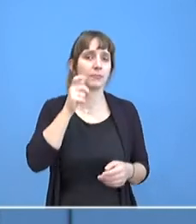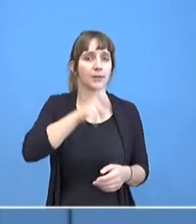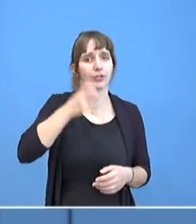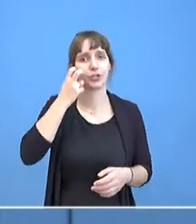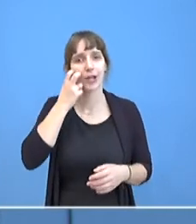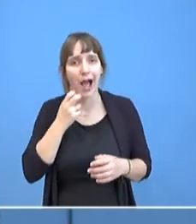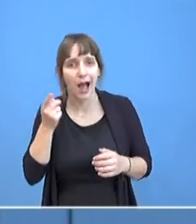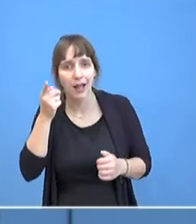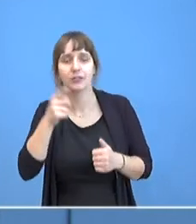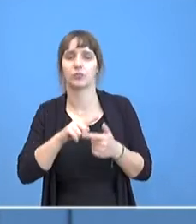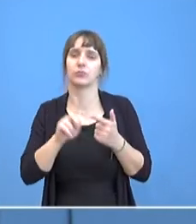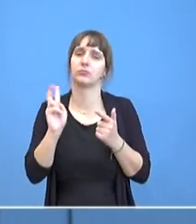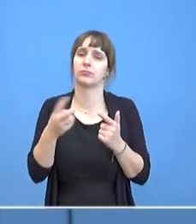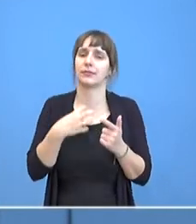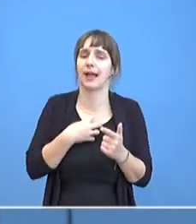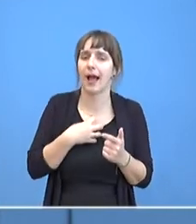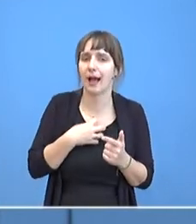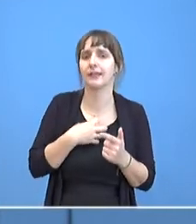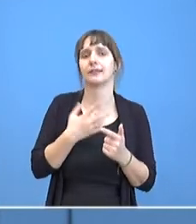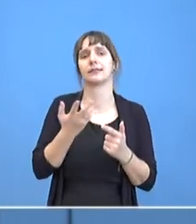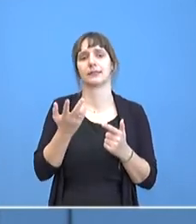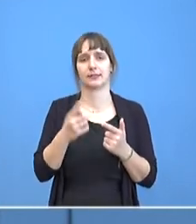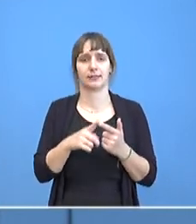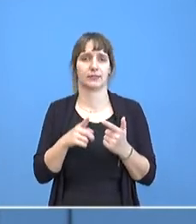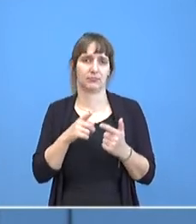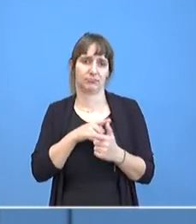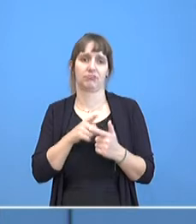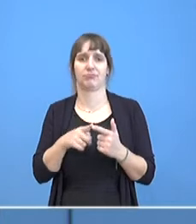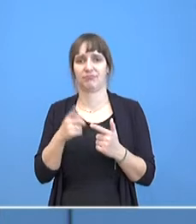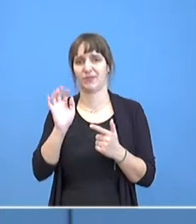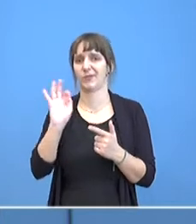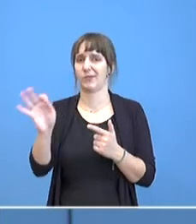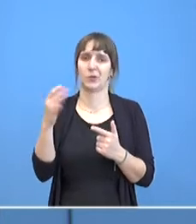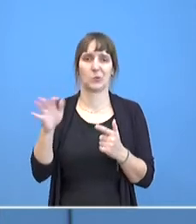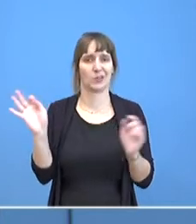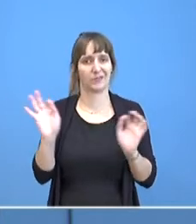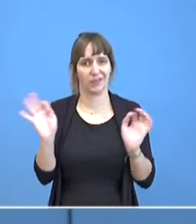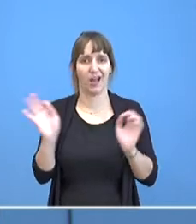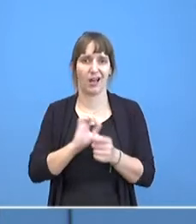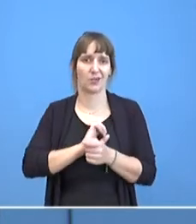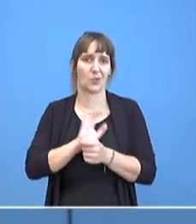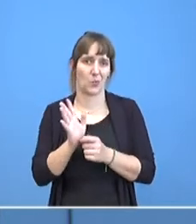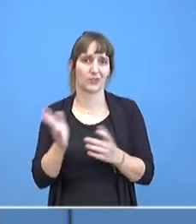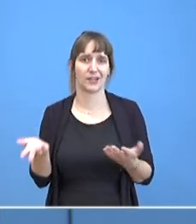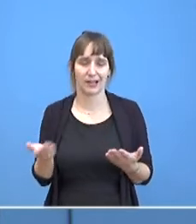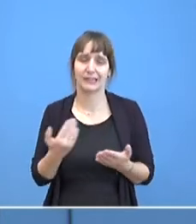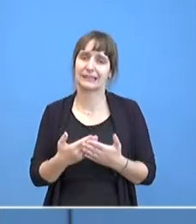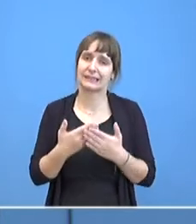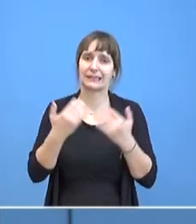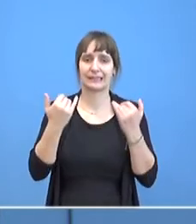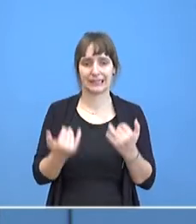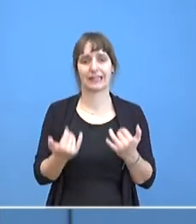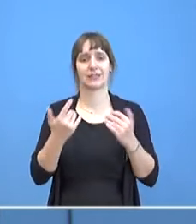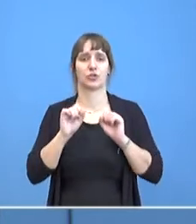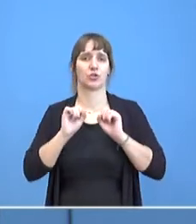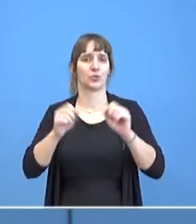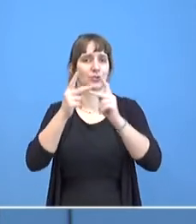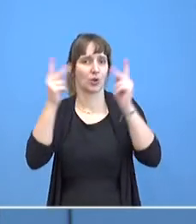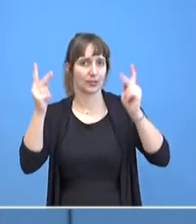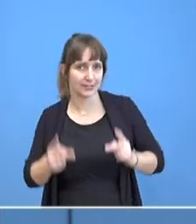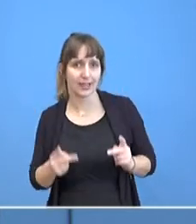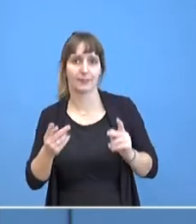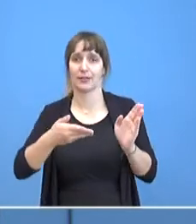ist Covid-19 eine große Gefahr. Deshalb verbessern wir jetzt die Schutzkonzepte für